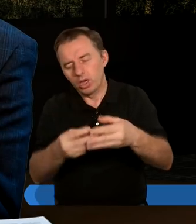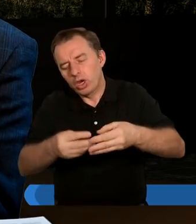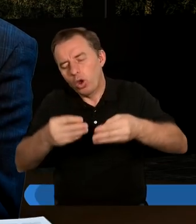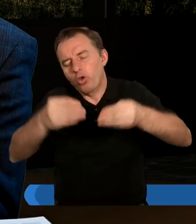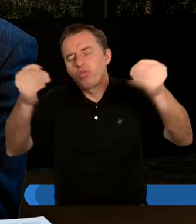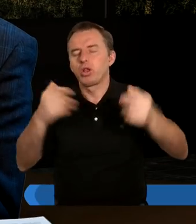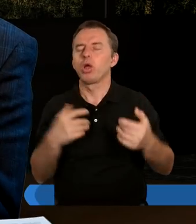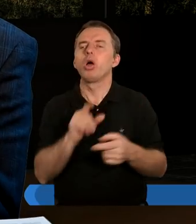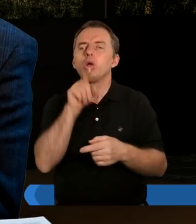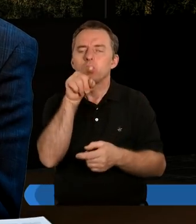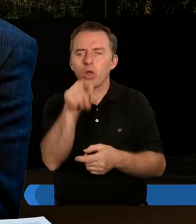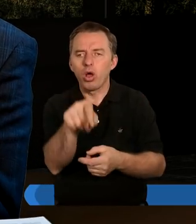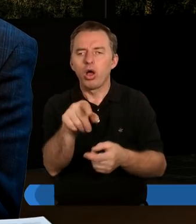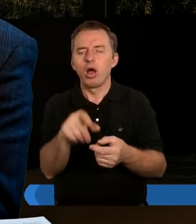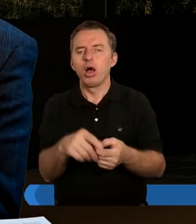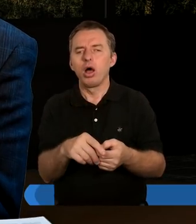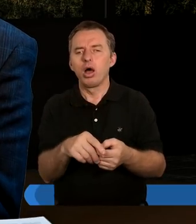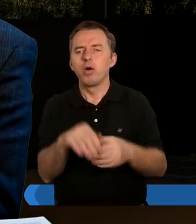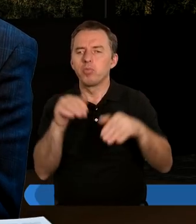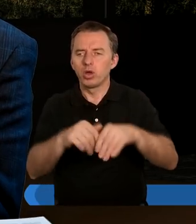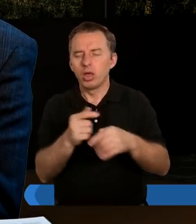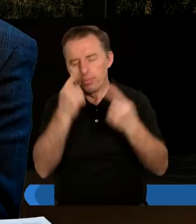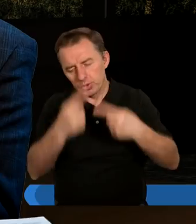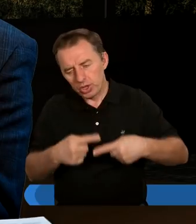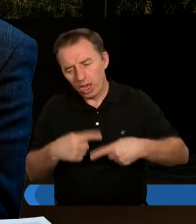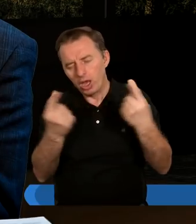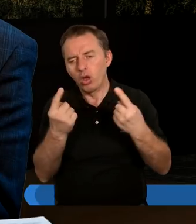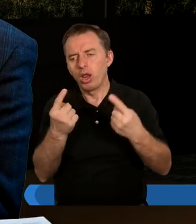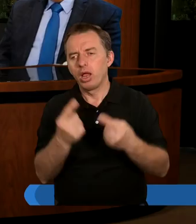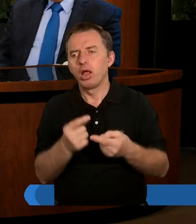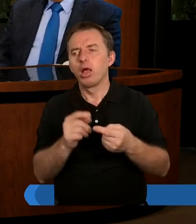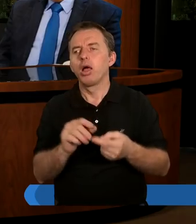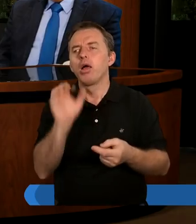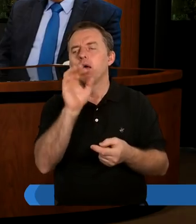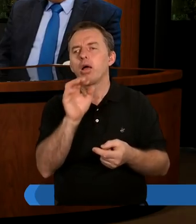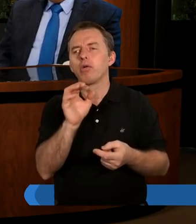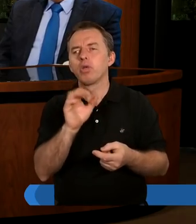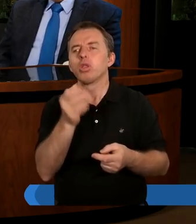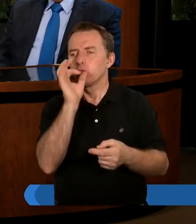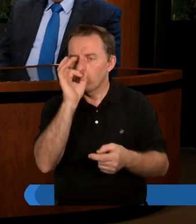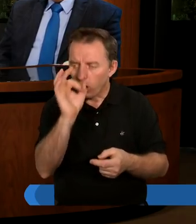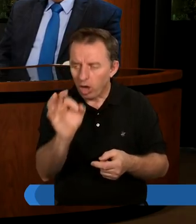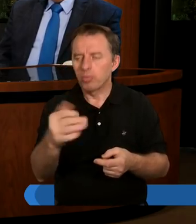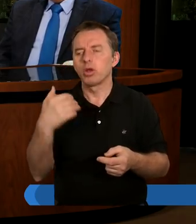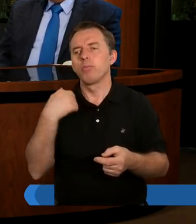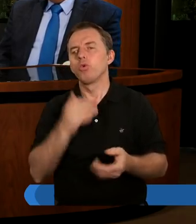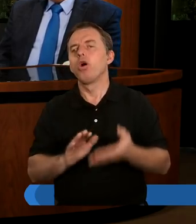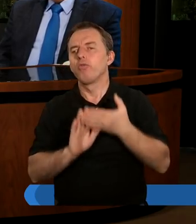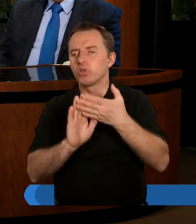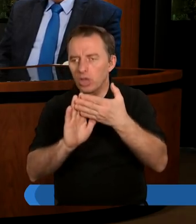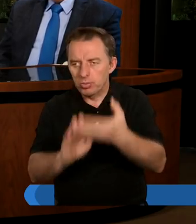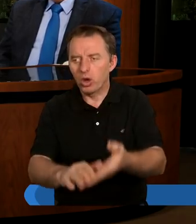rozwinąć, ale jest to taki punkt wyjścia, żeby przekonać Filemona, że dobrze byłoby przebaczyć,